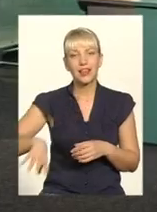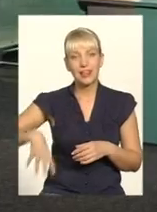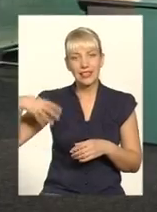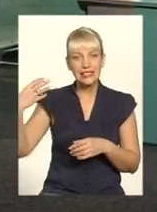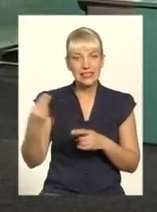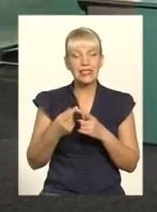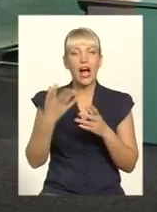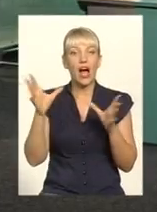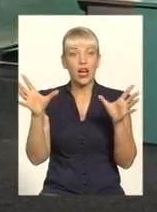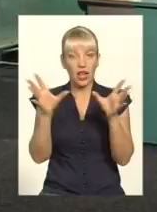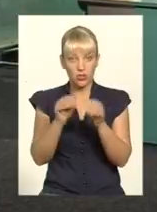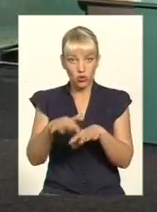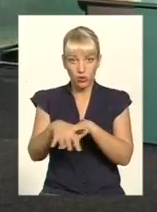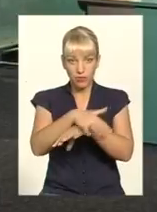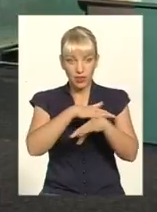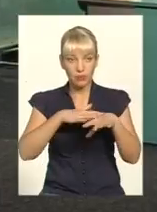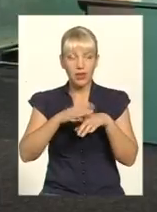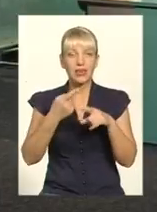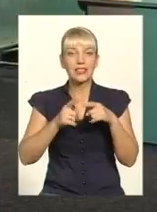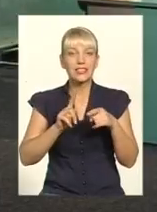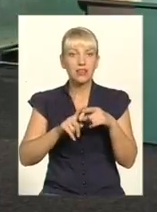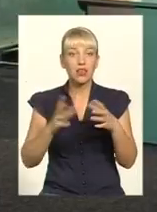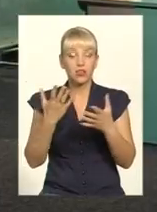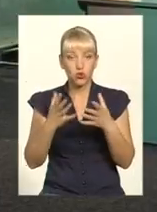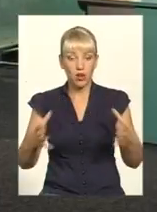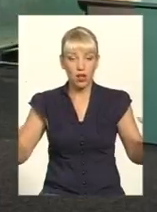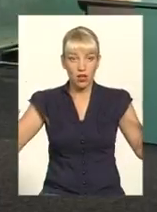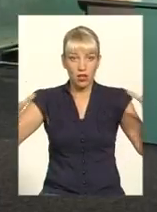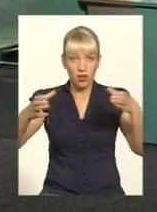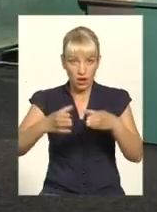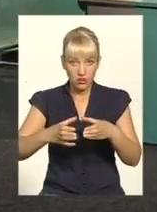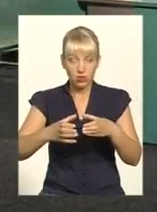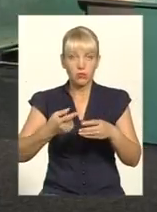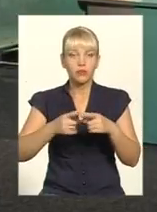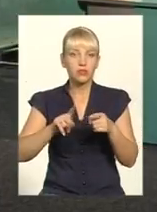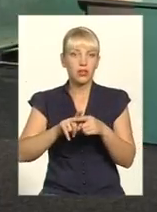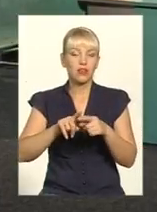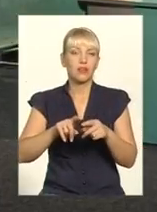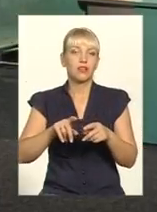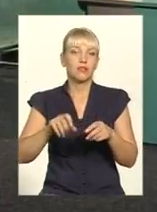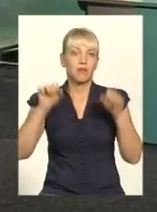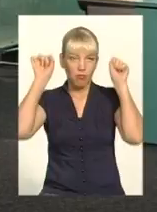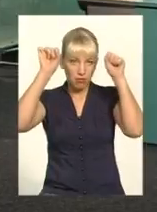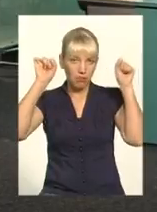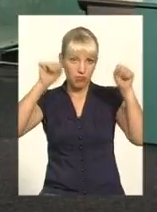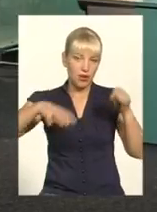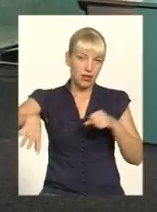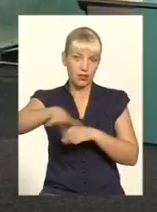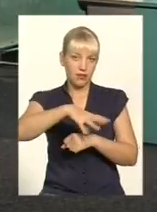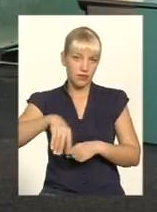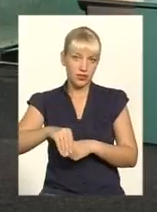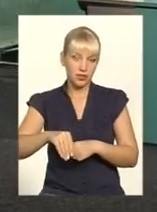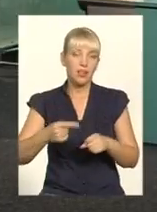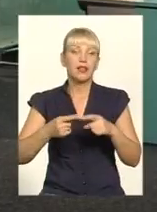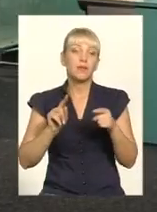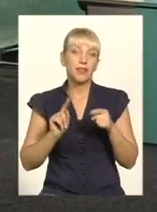разом, то вони є стадо баранів. На жаль, це є давня поговорка, яку ми з вами використовуємо й дотепер.